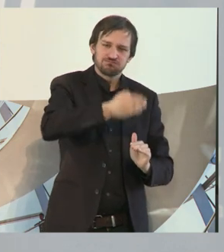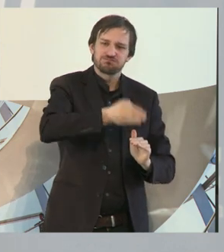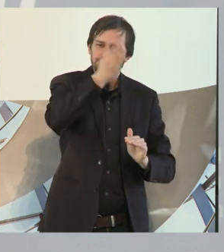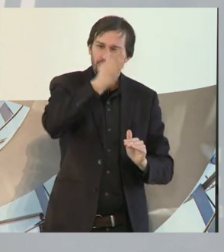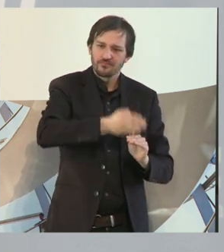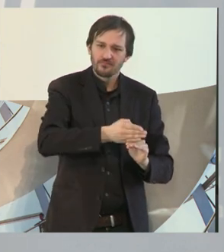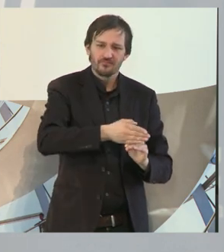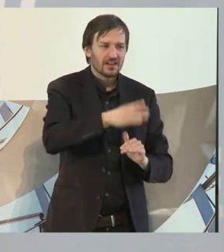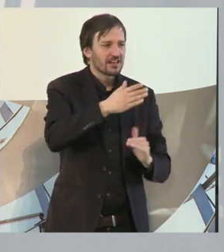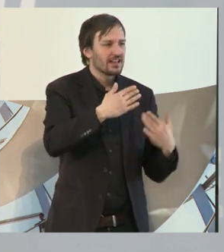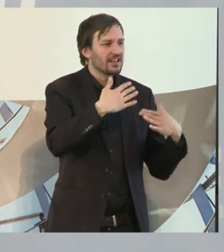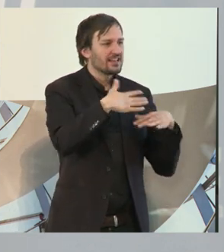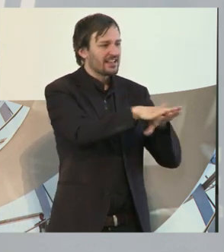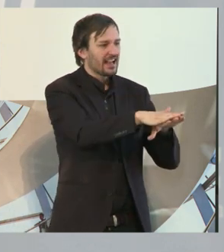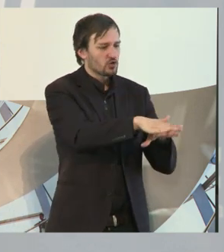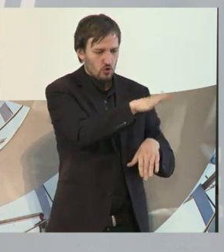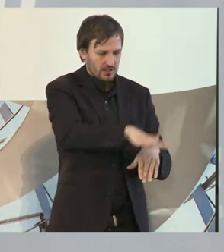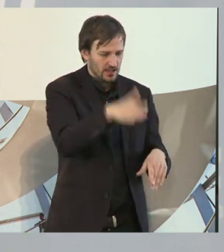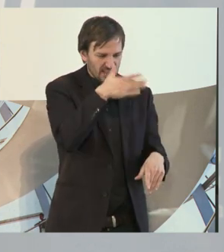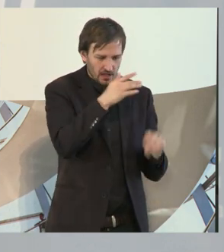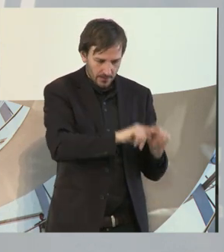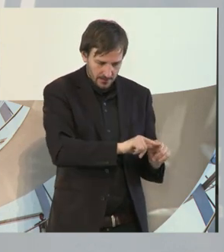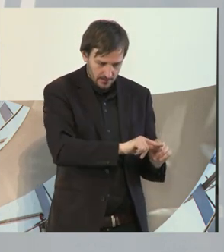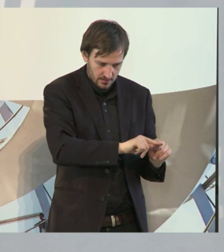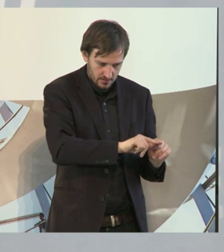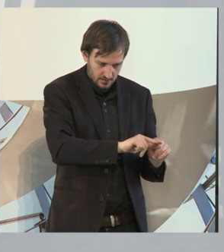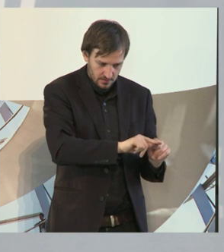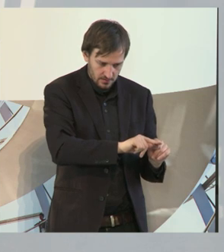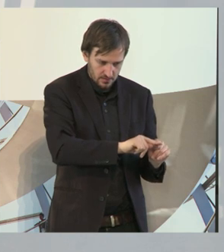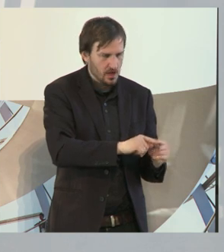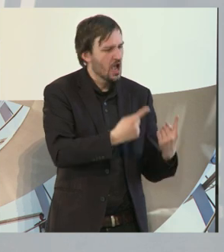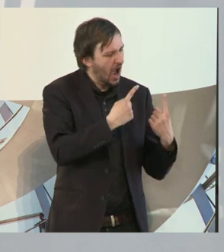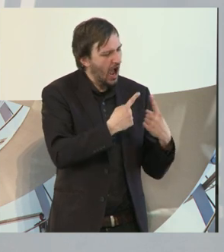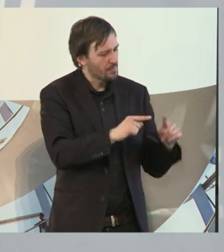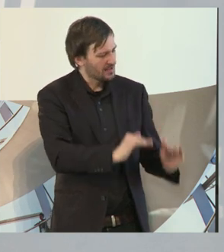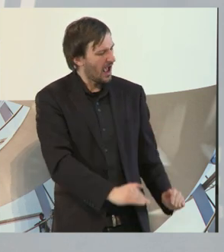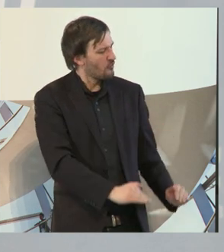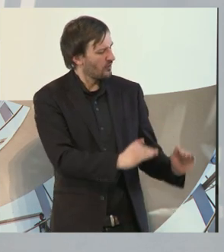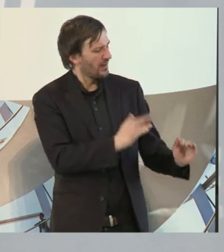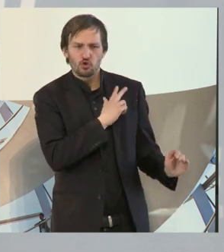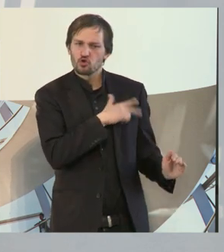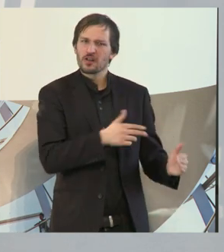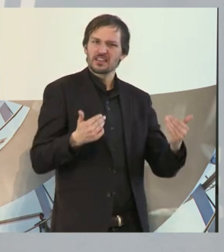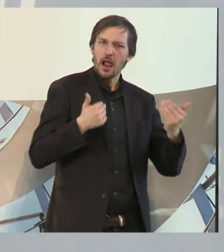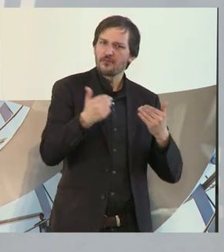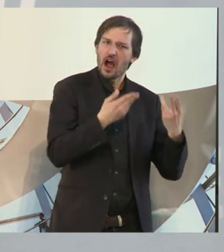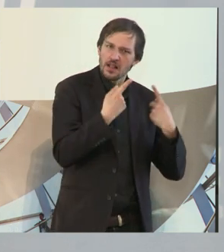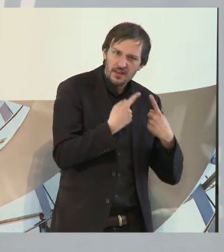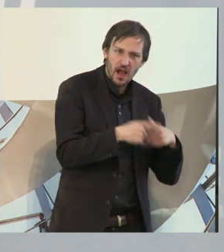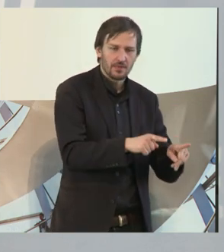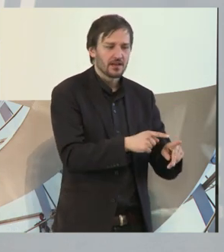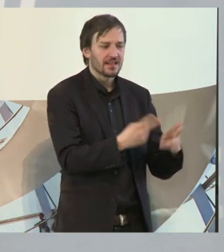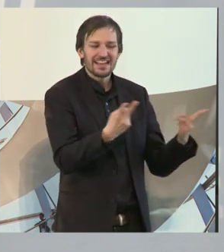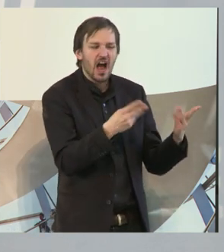dass wenn ein Kind einen integrativen Kindergarten besucht hat, es ist anders sozialisiert und zwar sowohl das behinderte als auch das